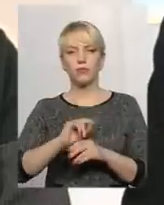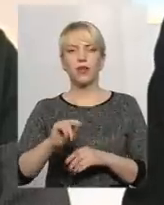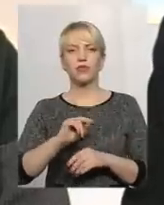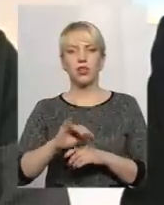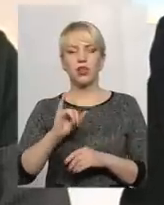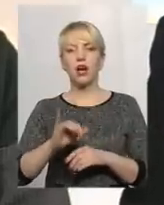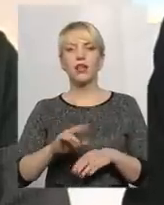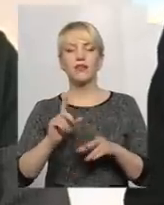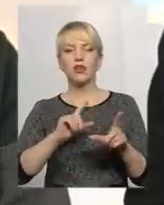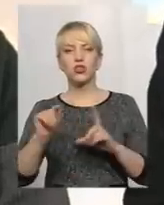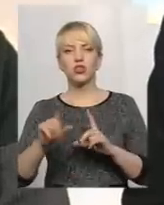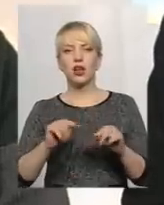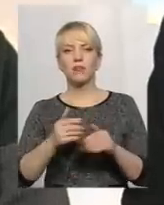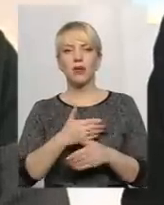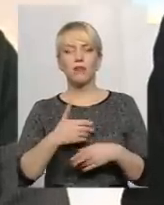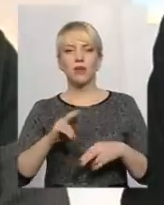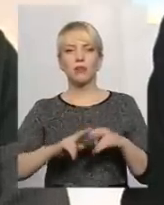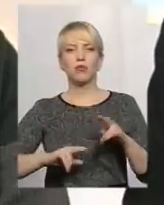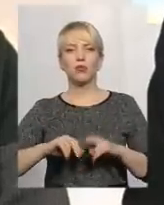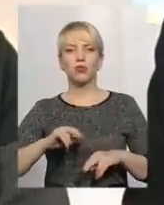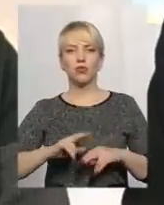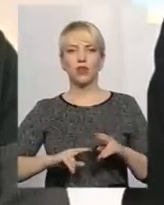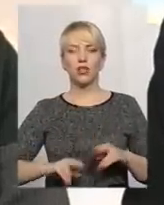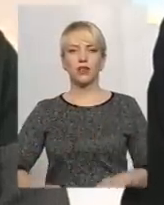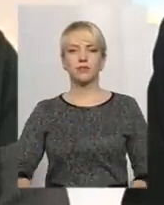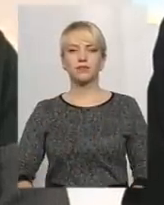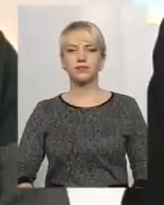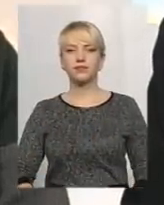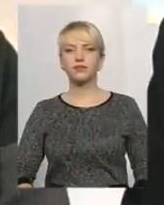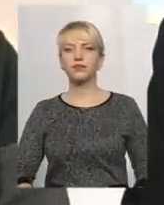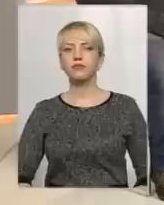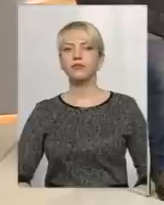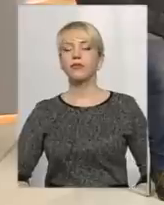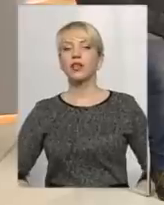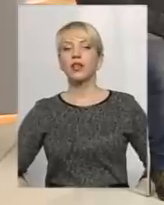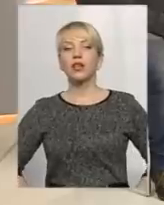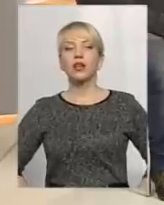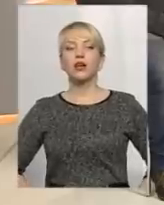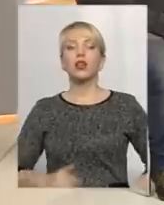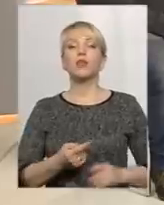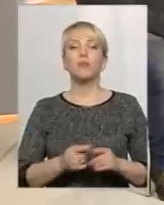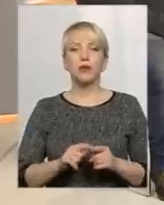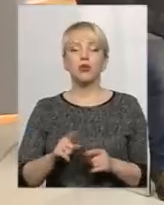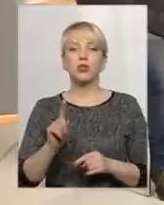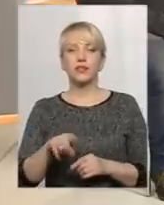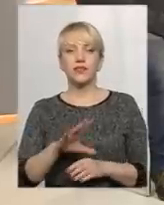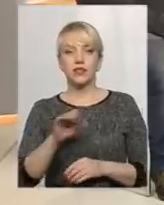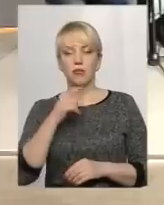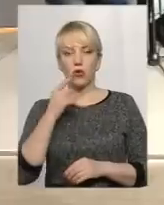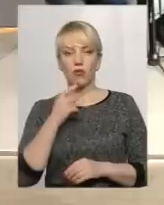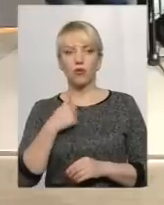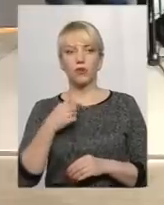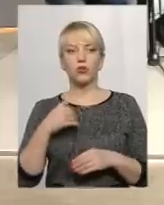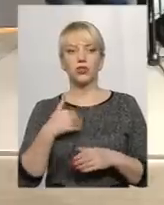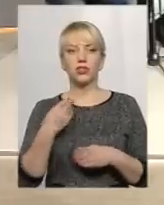виїжджаємо, ми полаштували графіки виїздів. Власне, ми про це більш детальніше поговоримо, я би хотіла надати слово